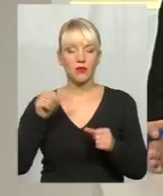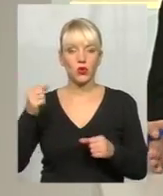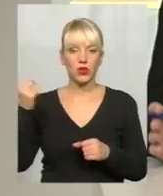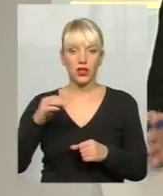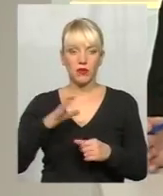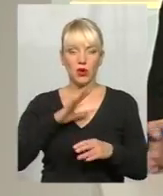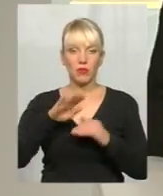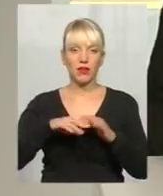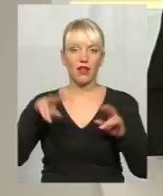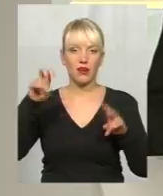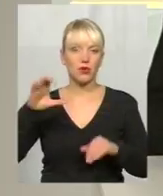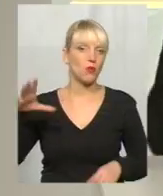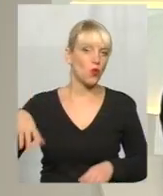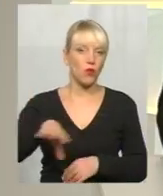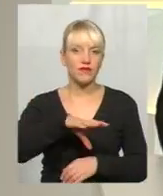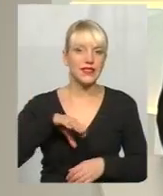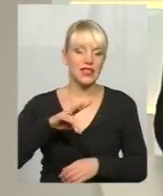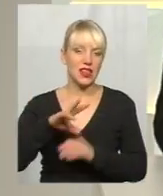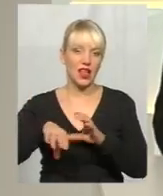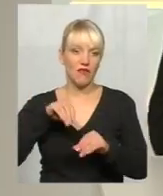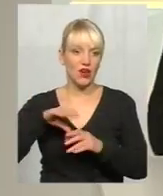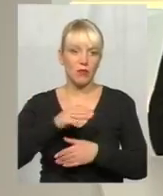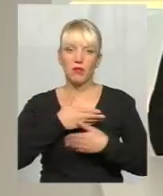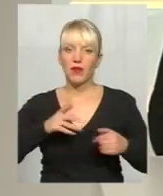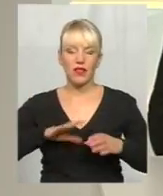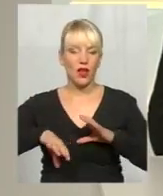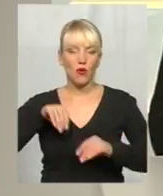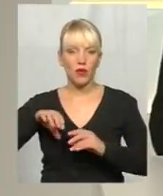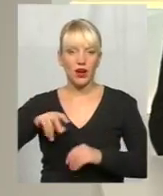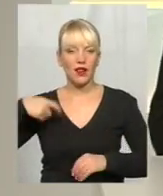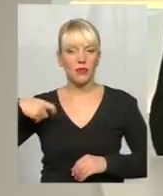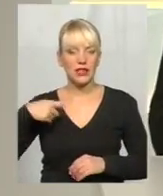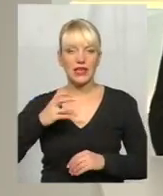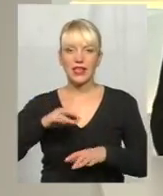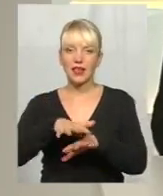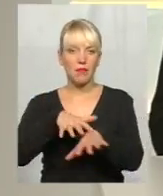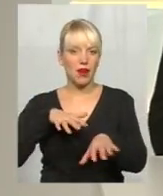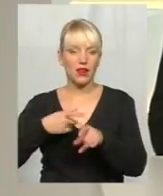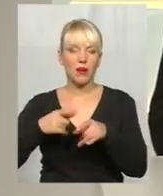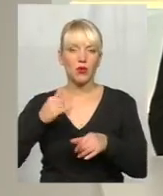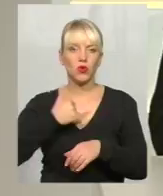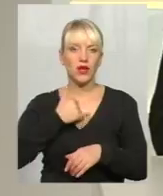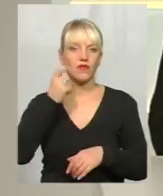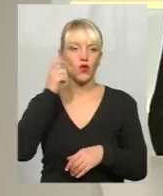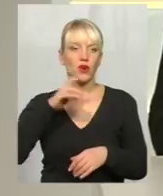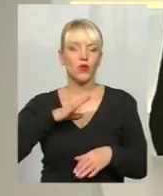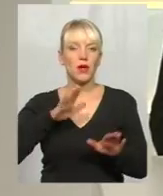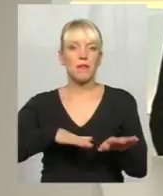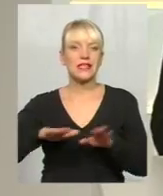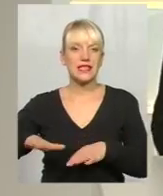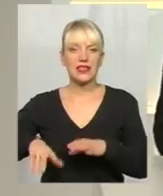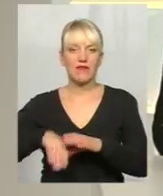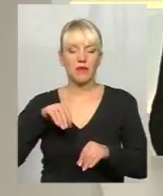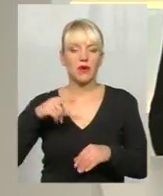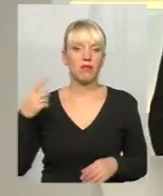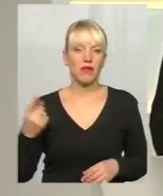під гаслом «Усі на вибори». Ну, звісно, ми не обирали ні президента, ні парламенту. У нас відбувалися в Україні місцеві вибори, перші